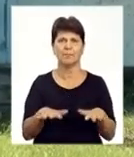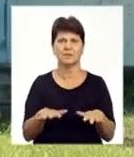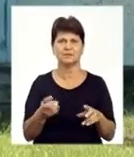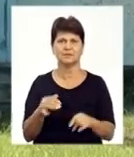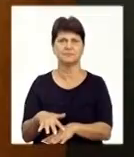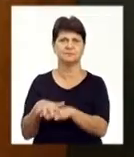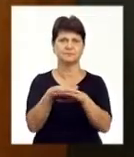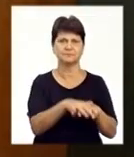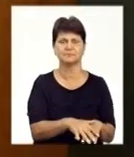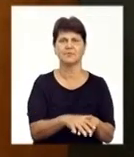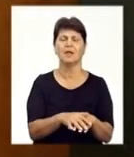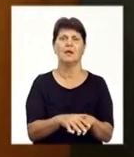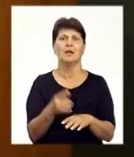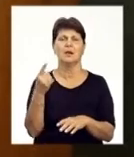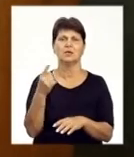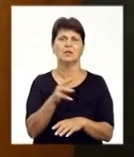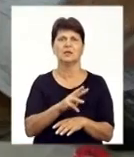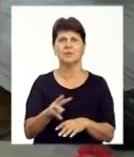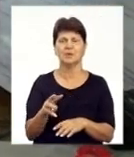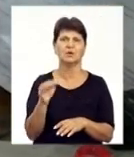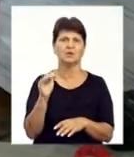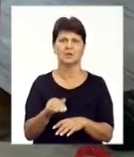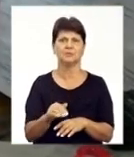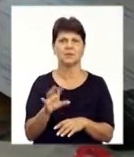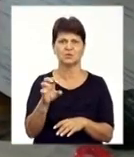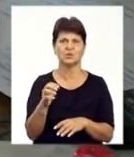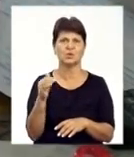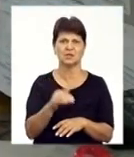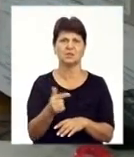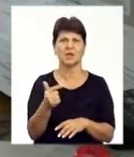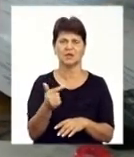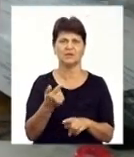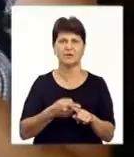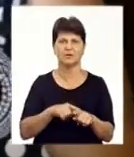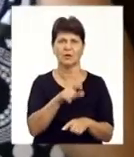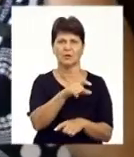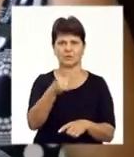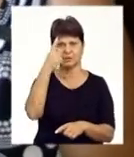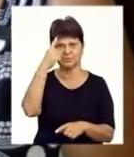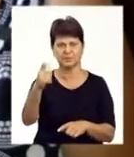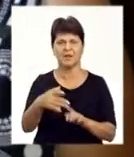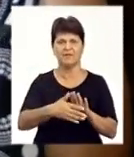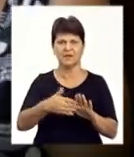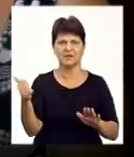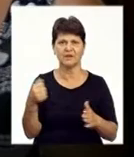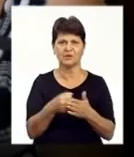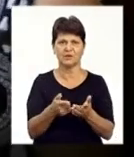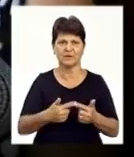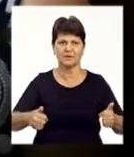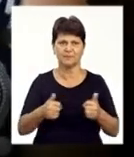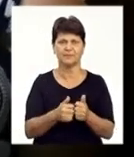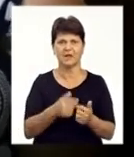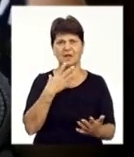перераховано півтора мільйони гривень. Людям попередньо телефонують і викликають до відділення. Своїми силами поставила вісім вікон,